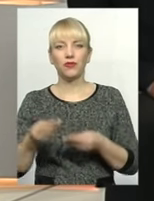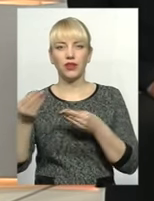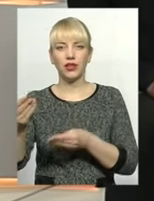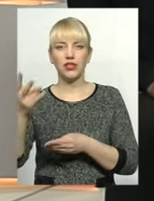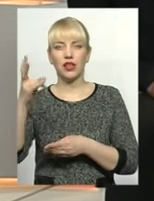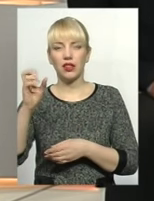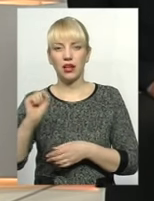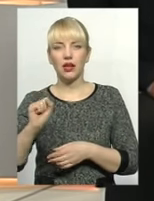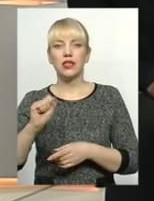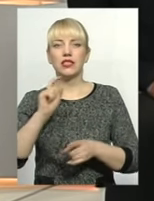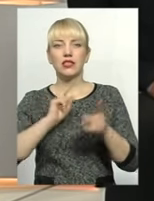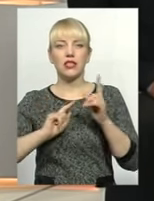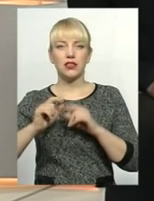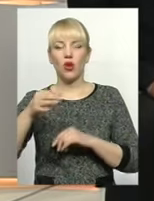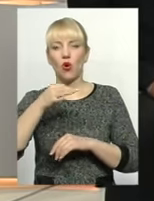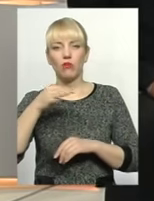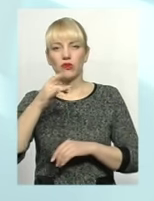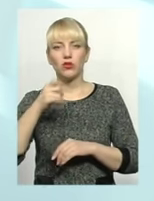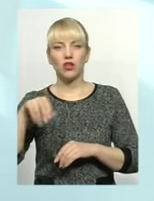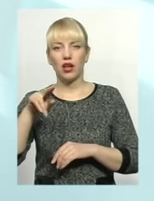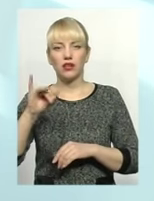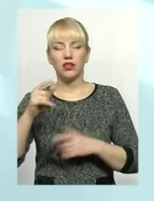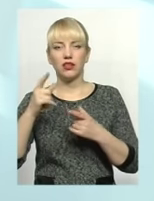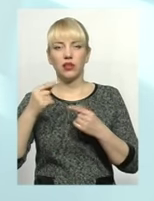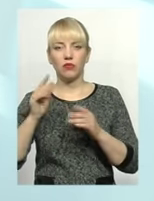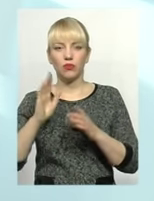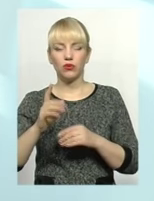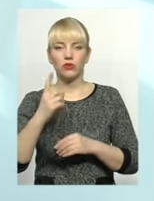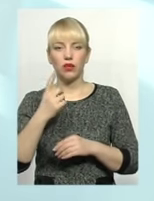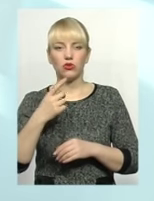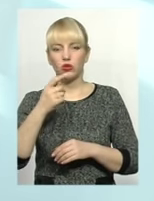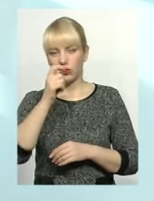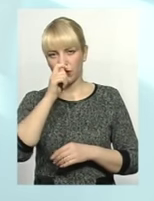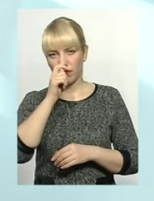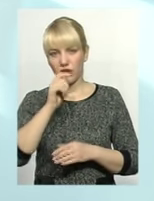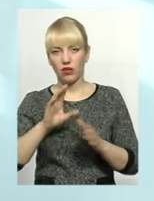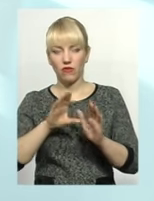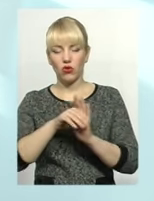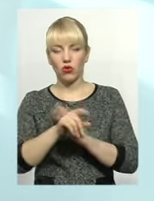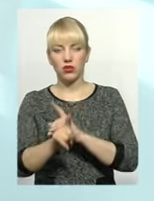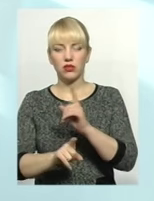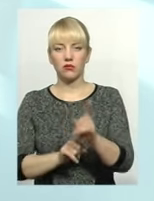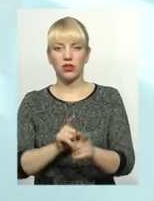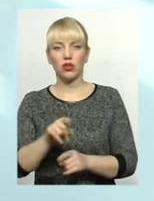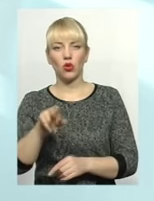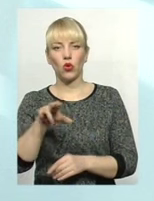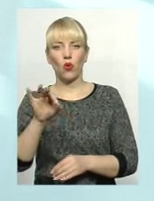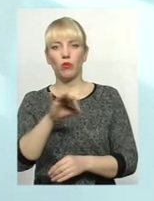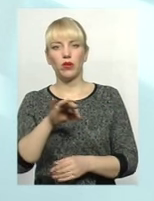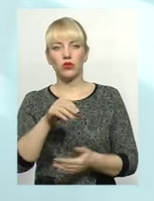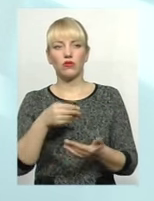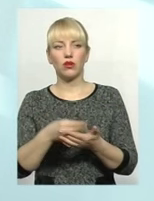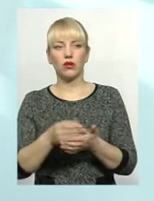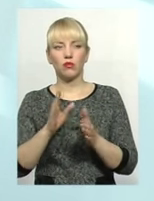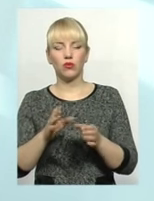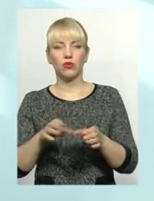обласної ради 21 квітня, де будуть вносити зміни до обласного бюджету і відповідно вже вирішуватись,